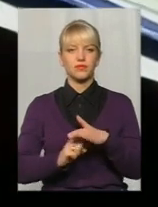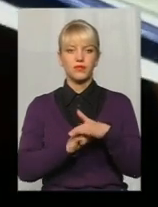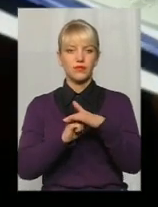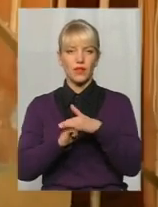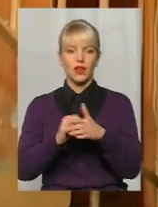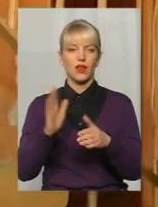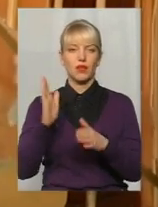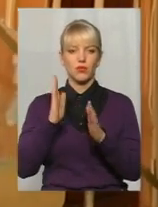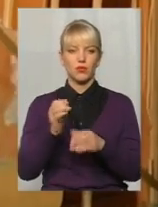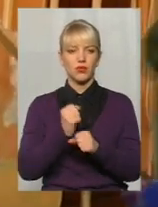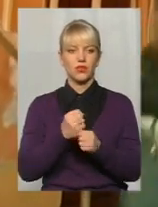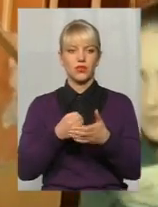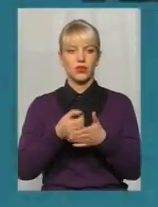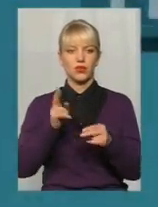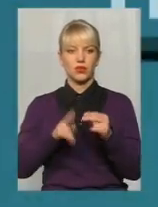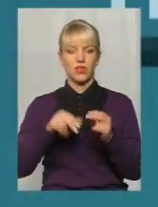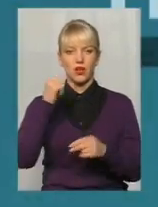має запрацювати до кінця року.